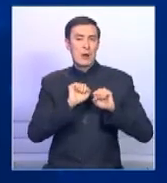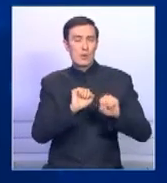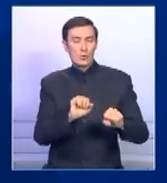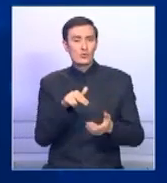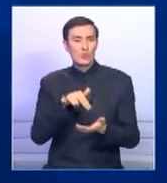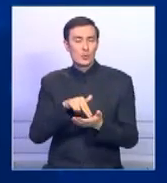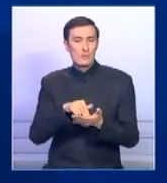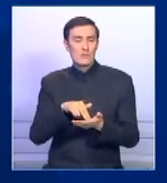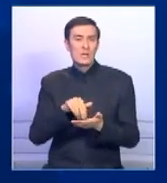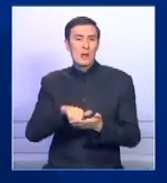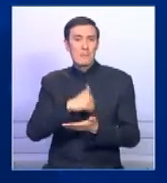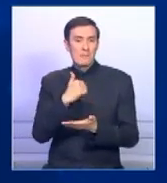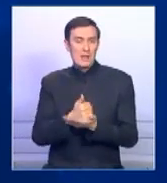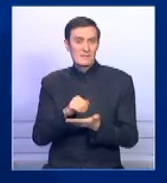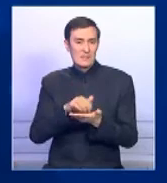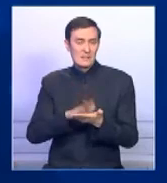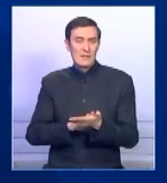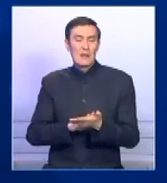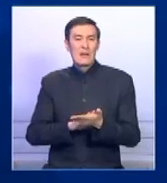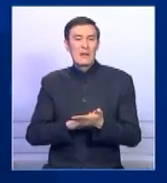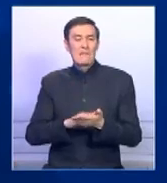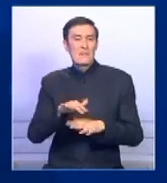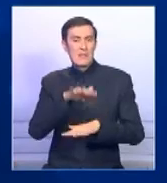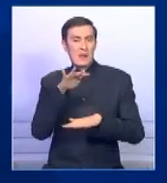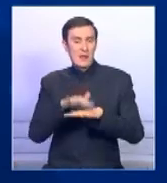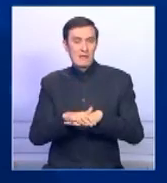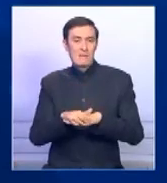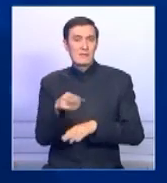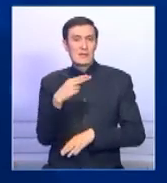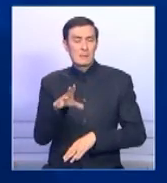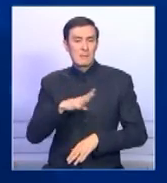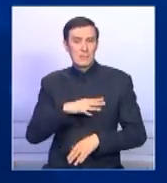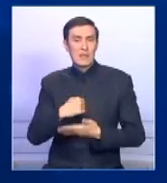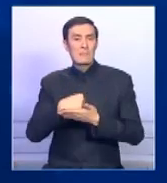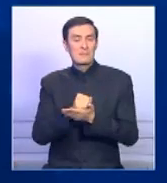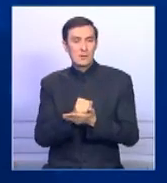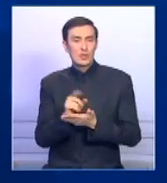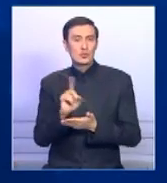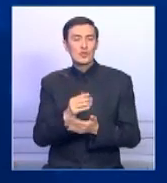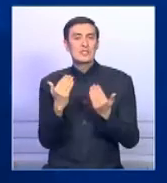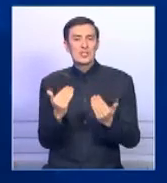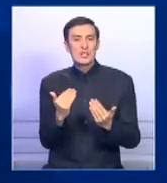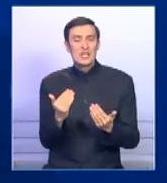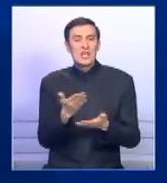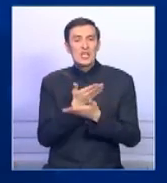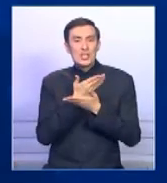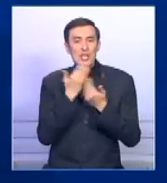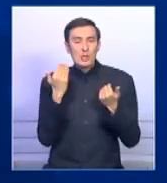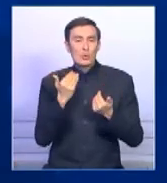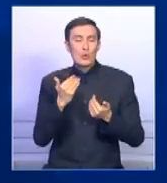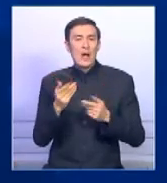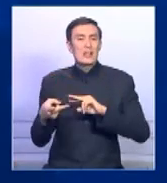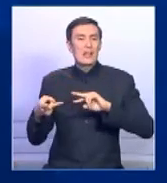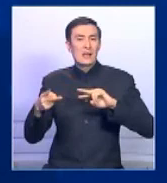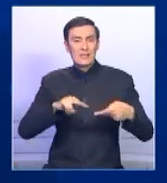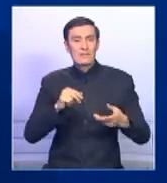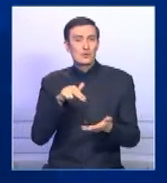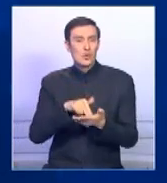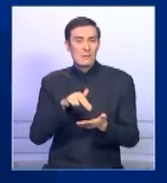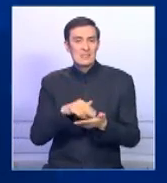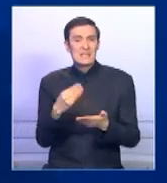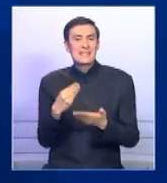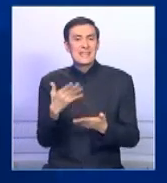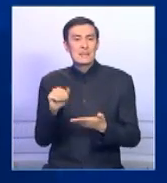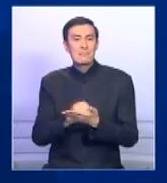базовой процентной ставки на заседании Федерального резерва в декабре, это подтверждает мнение, что сейчас нет жизнеспособных альтернатив ценным